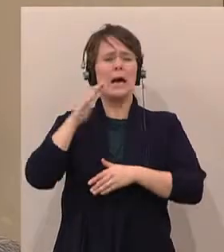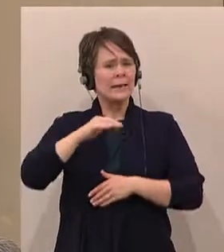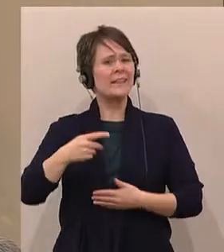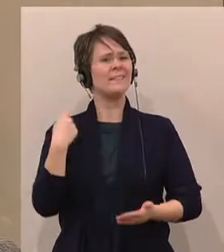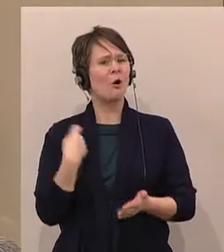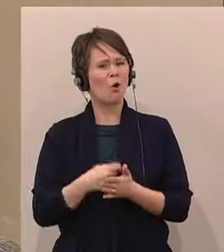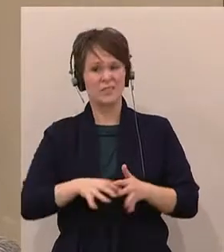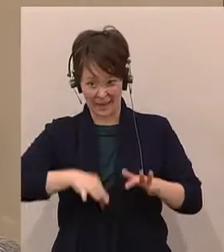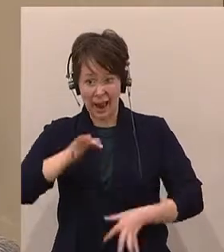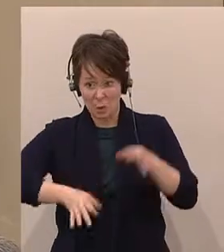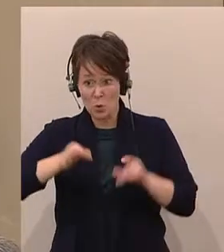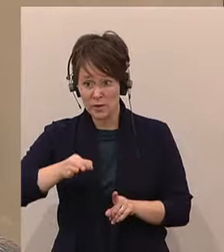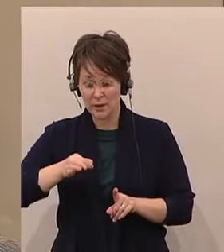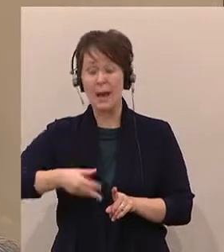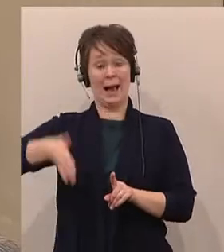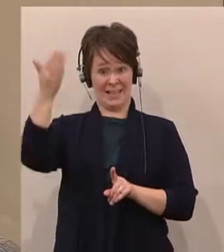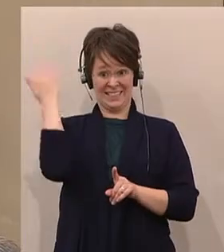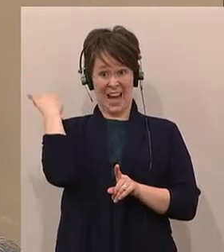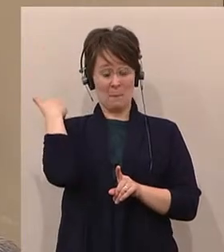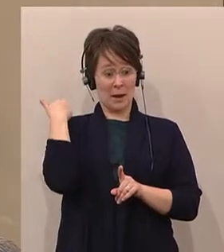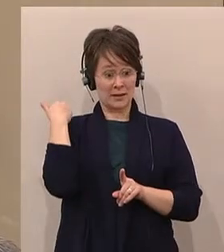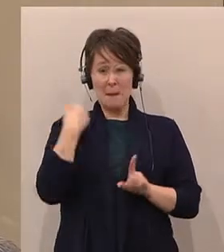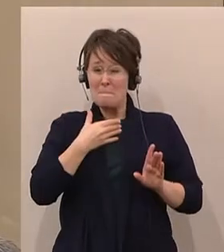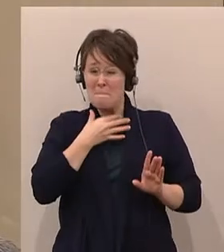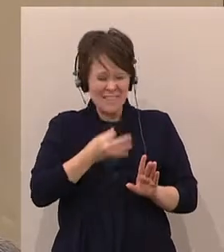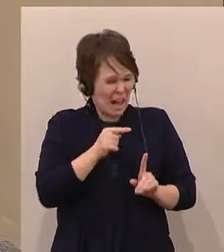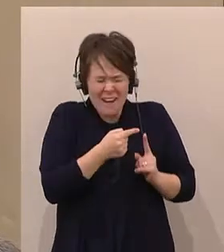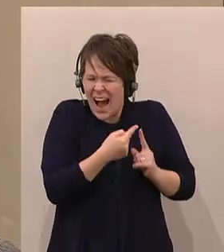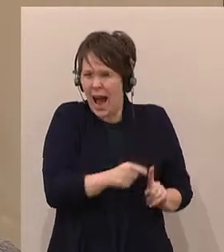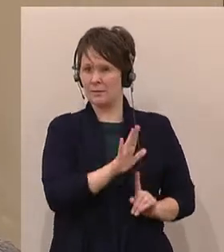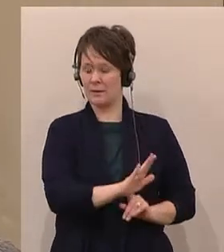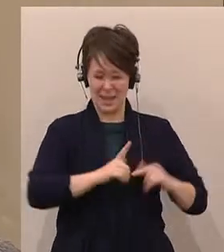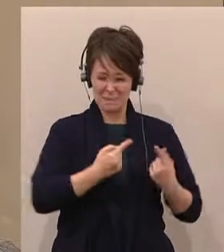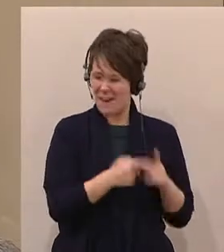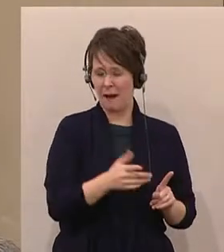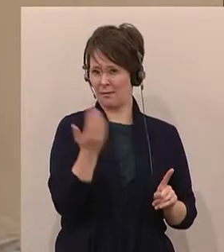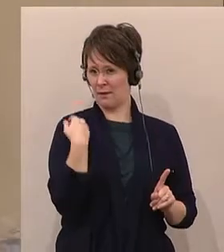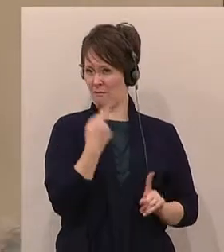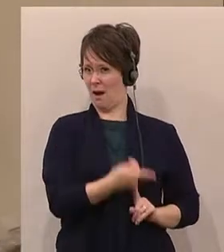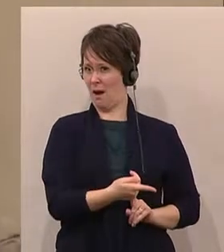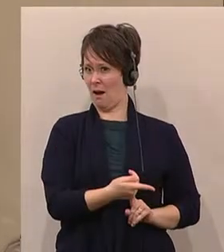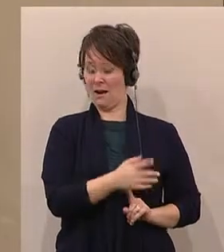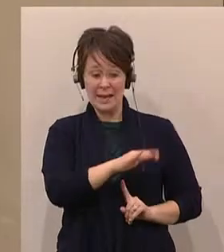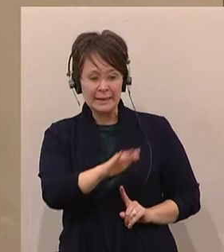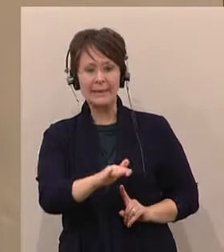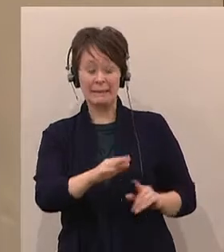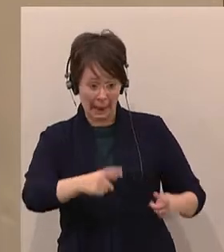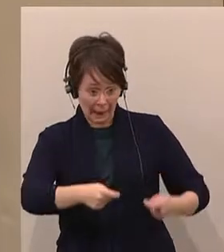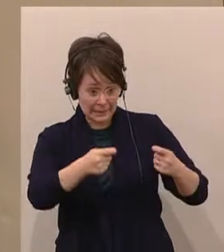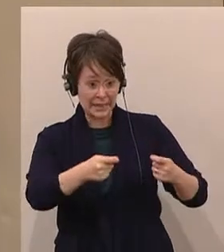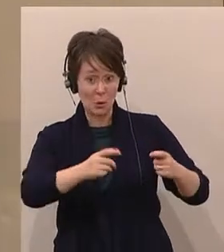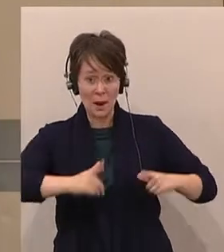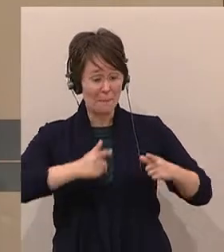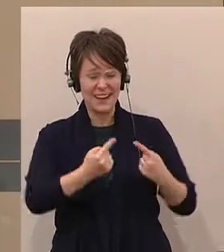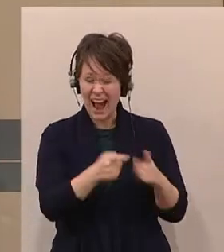dazu mal sicherlich einen ganz anderen Bedarf gehabt habe, damit Kinder durchgebracht werden können, um es jetzt